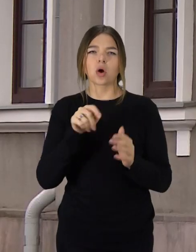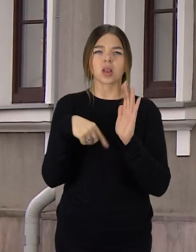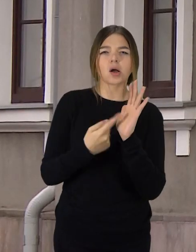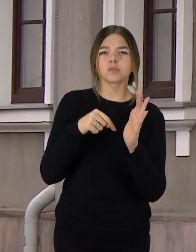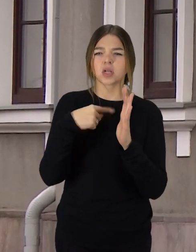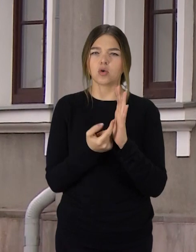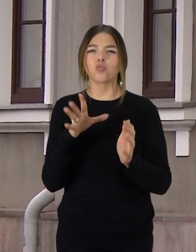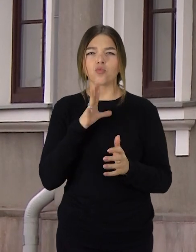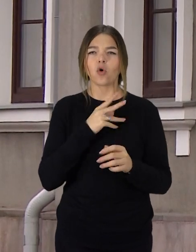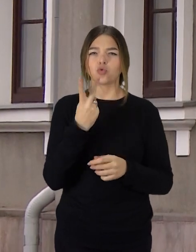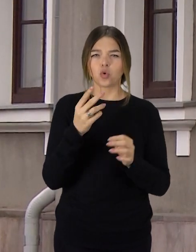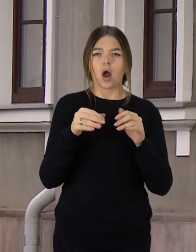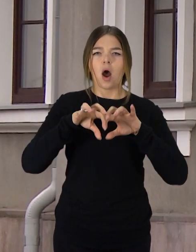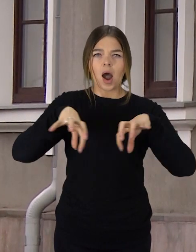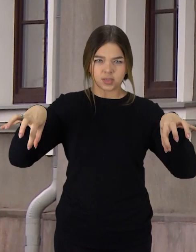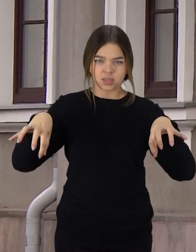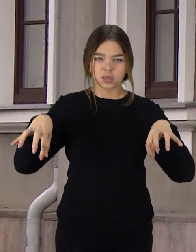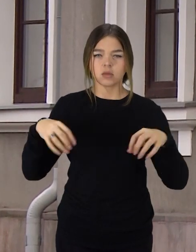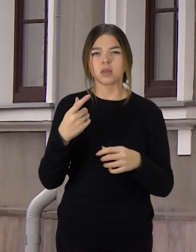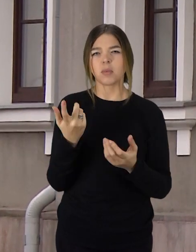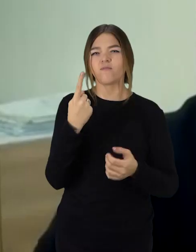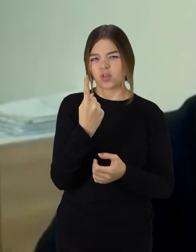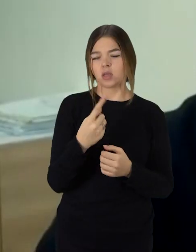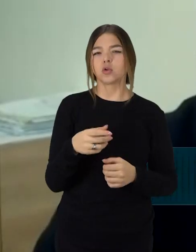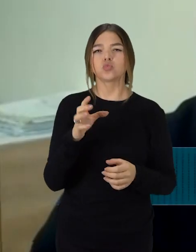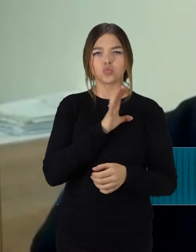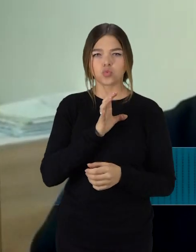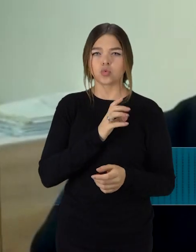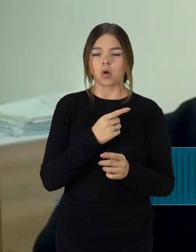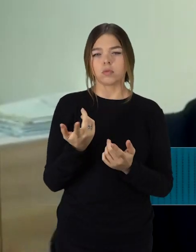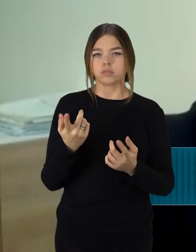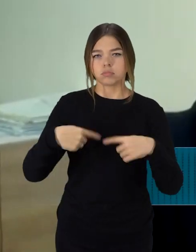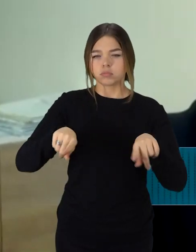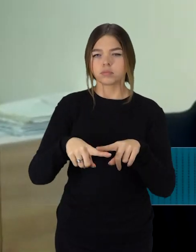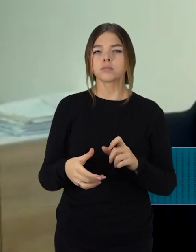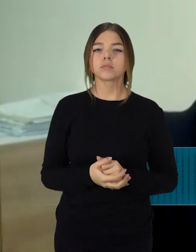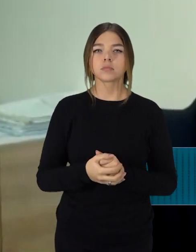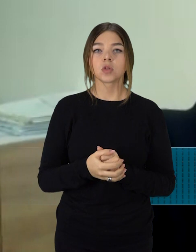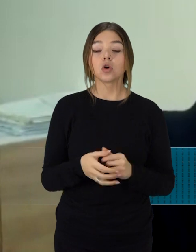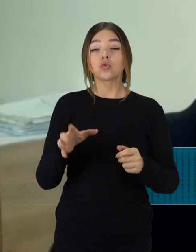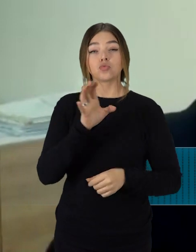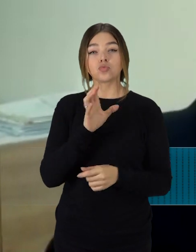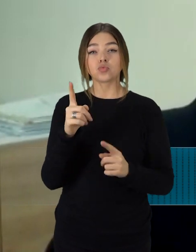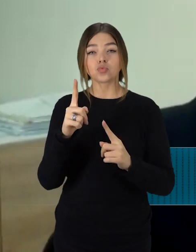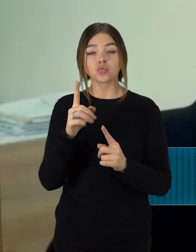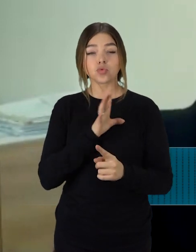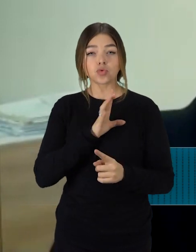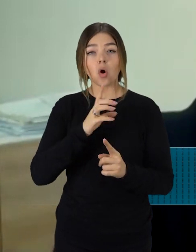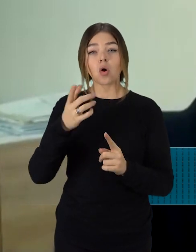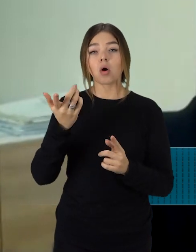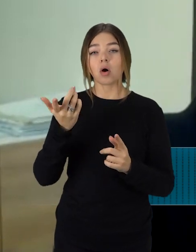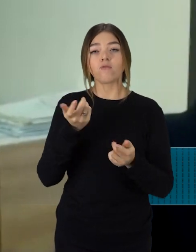klausimus spręstavo du atskiri poskyriai. Šitoj vietoj matydami, kad tokių ginšų nebūtų, turto valdymą mes